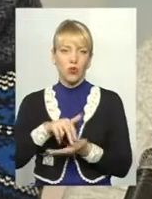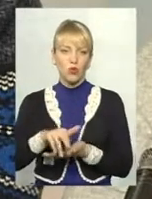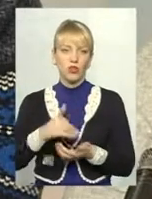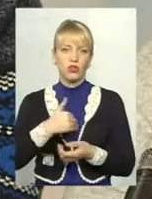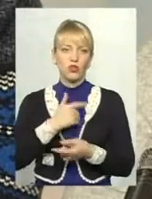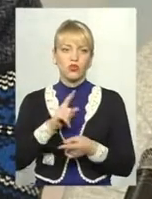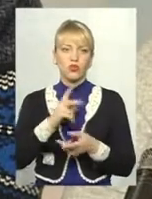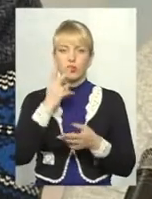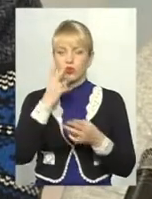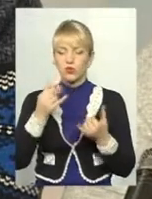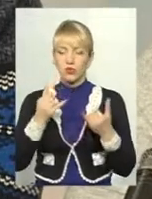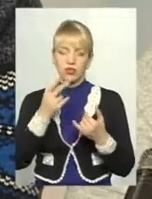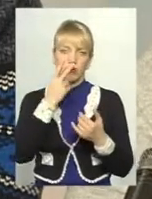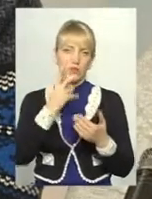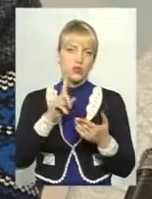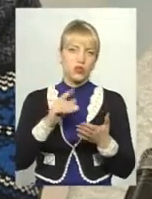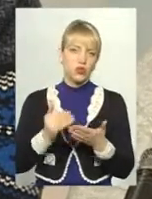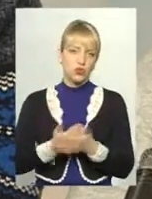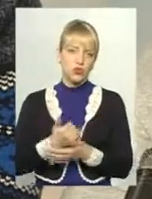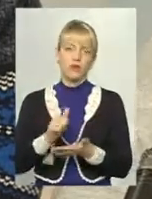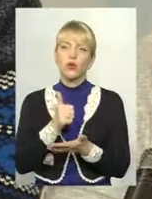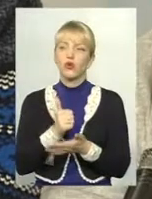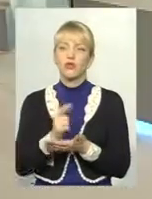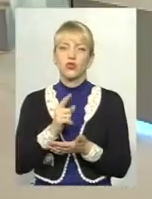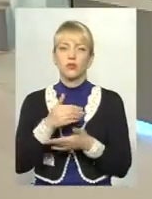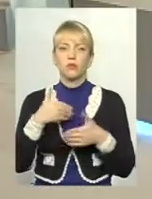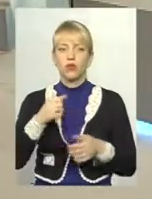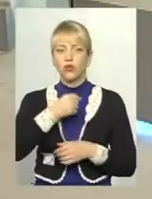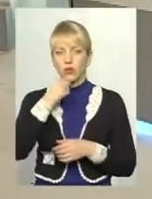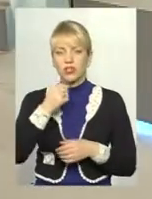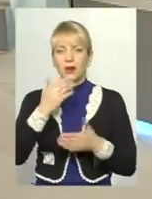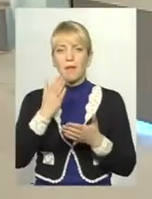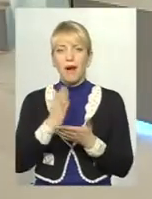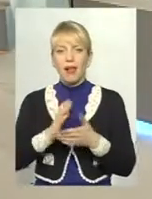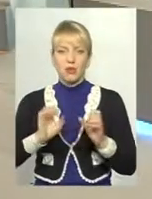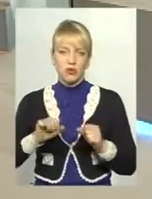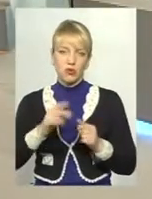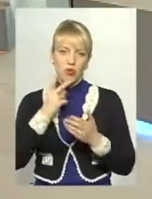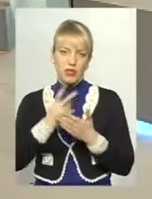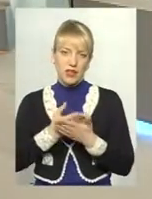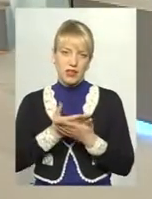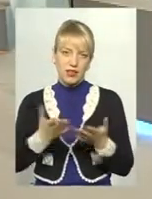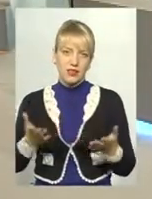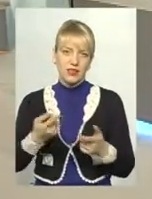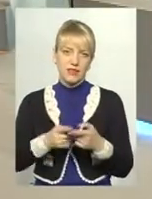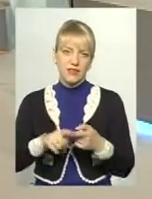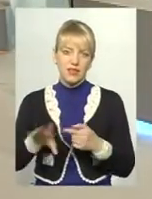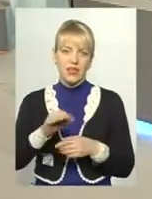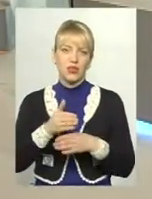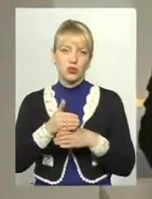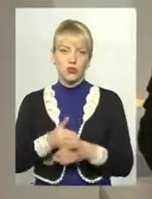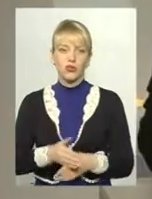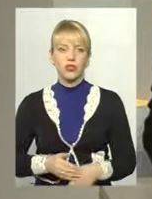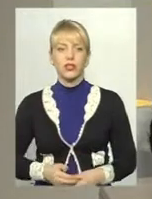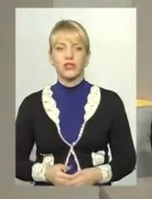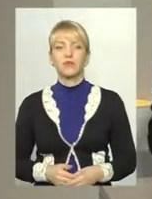хочуть щось сучасне, щось нове, щось побачити, тому головне, щоб ми, дорослі, мали можливість їм це все показати і допомогти їм розвинутися. Дякую вам велике.